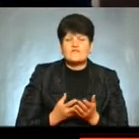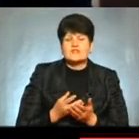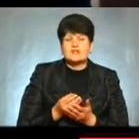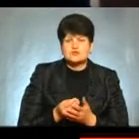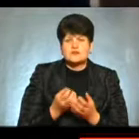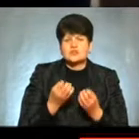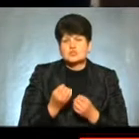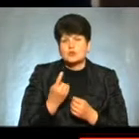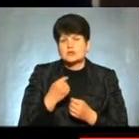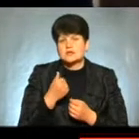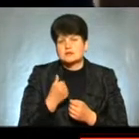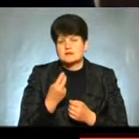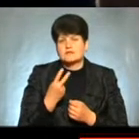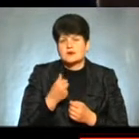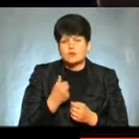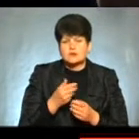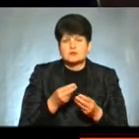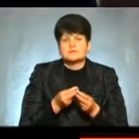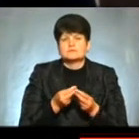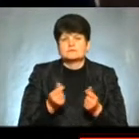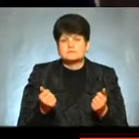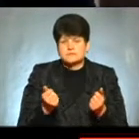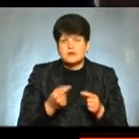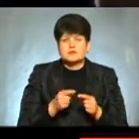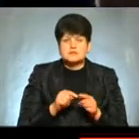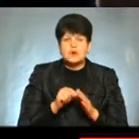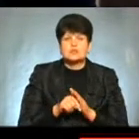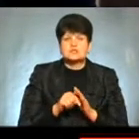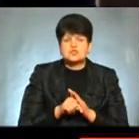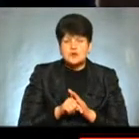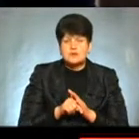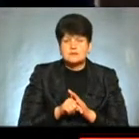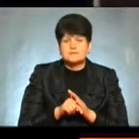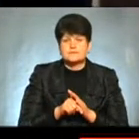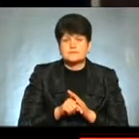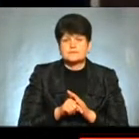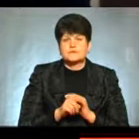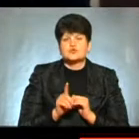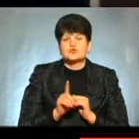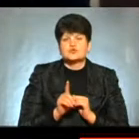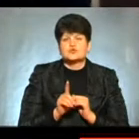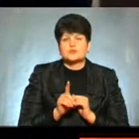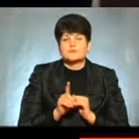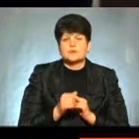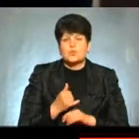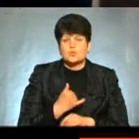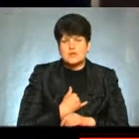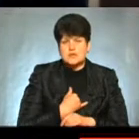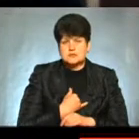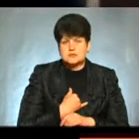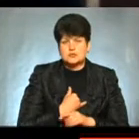ще рік-два і зійде на нуль А це означає, що у нас